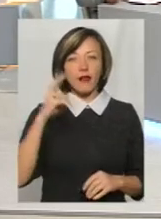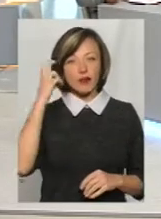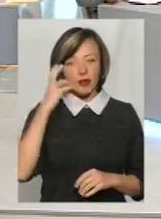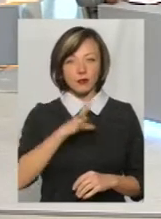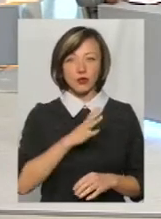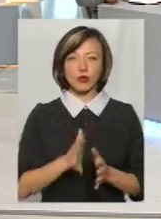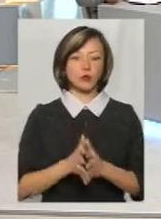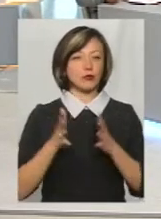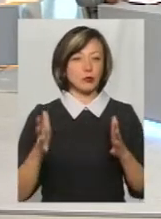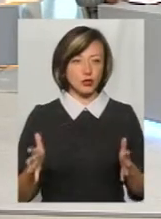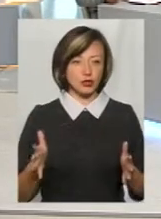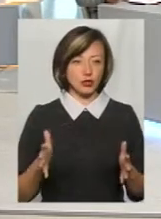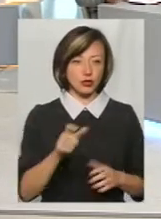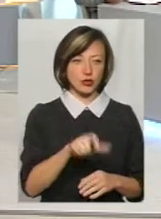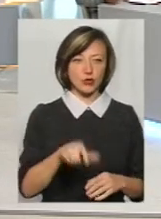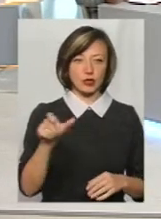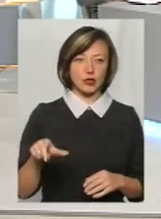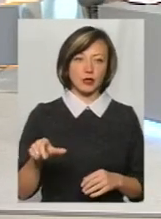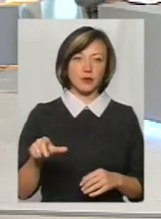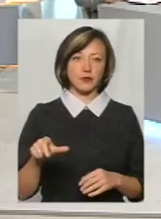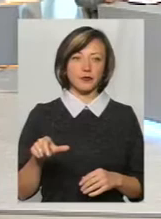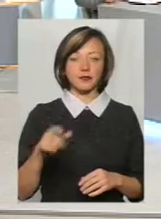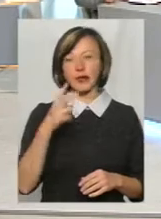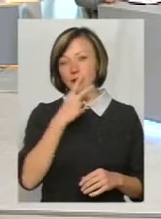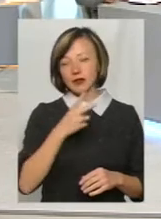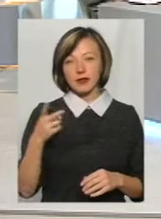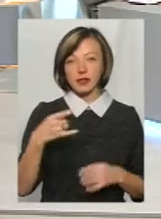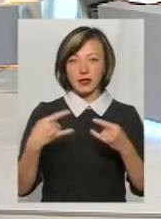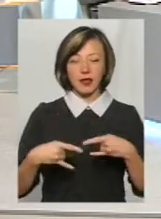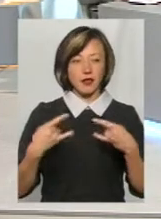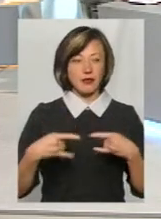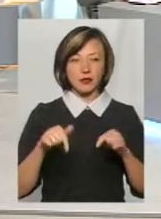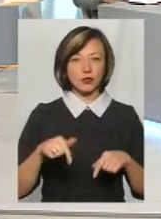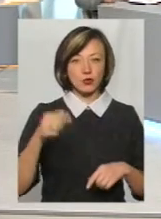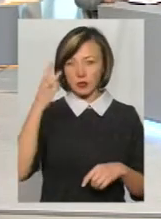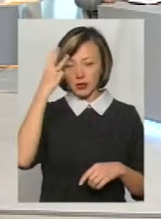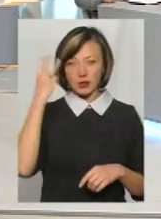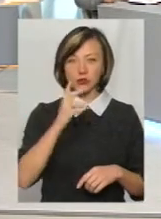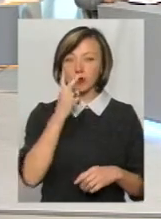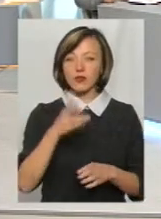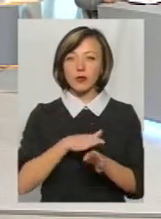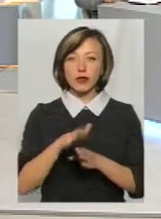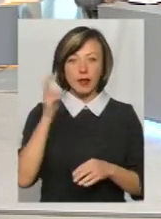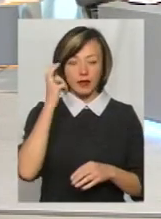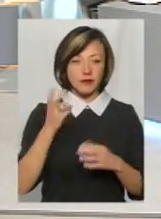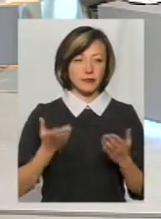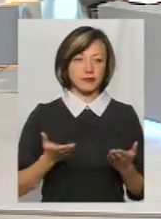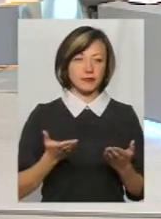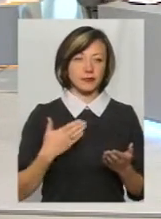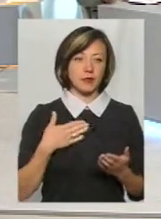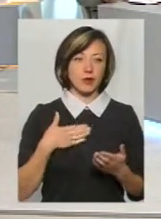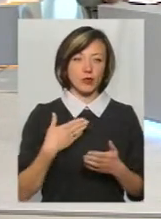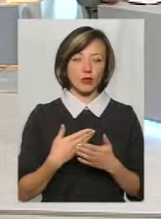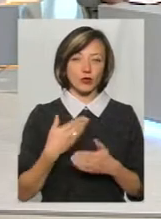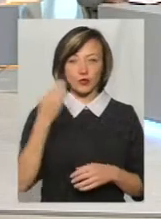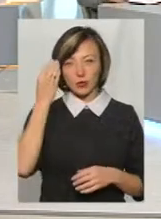більше, і, ну, дивитися телевізор, принаймні тут, в Хмельницькому, дивитися те, що відбувається в Києві, бо, ну, на мене, як